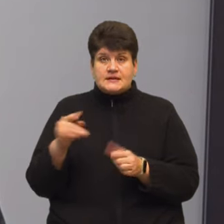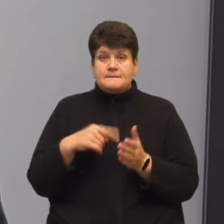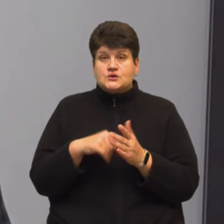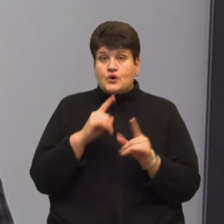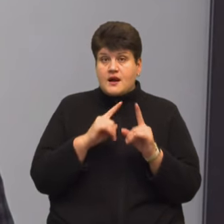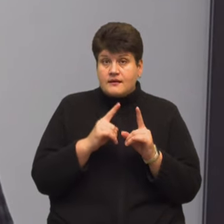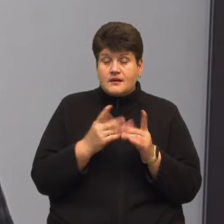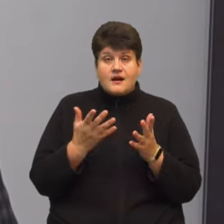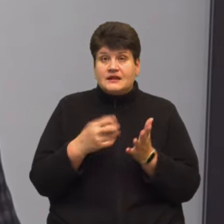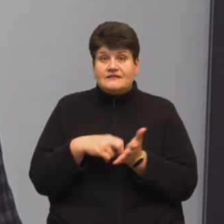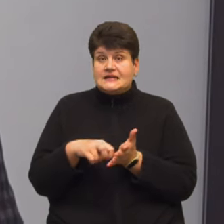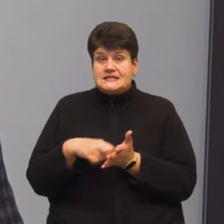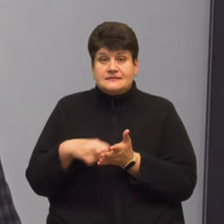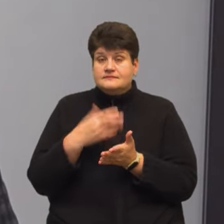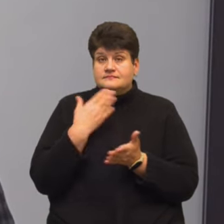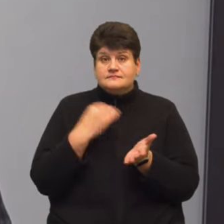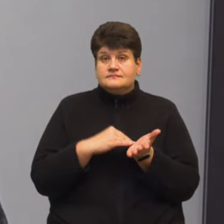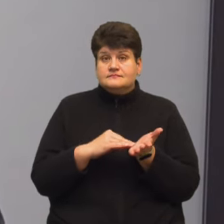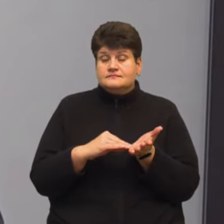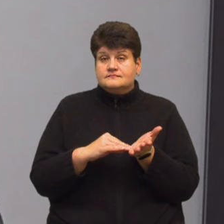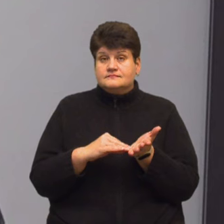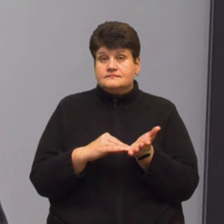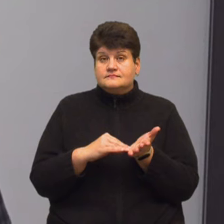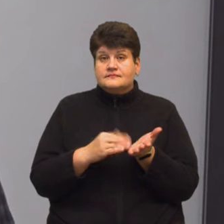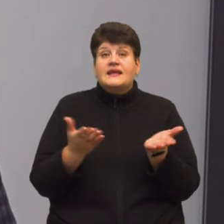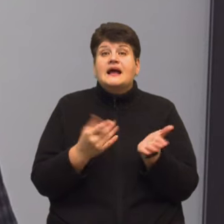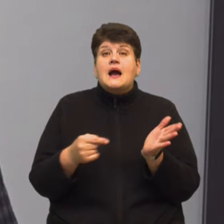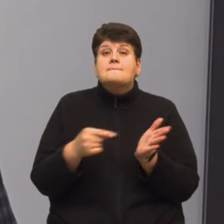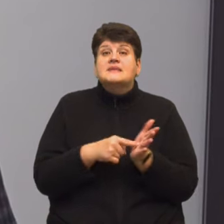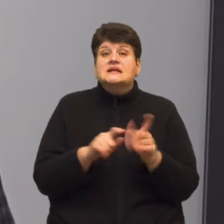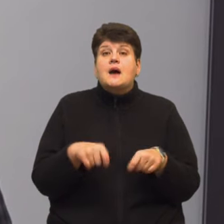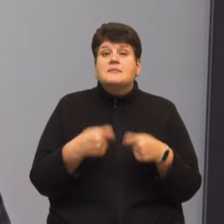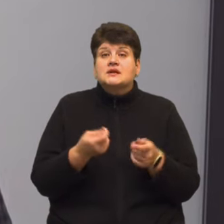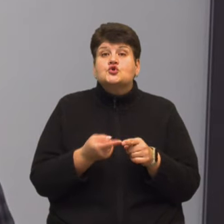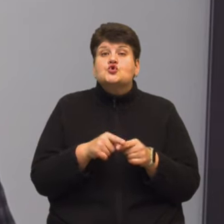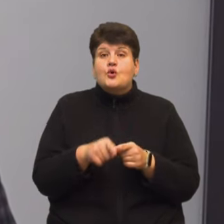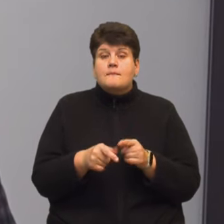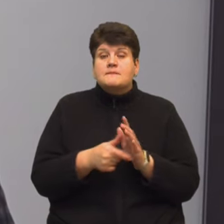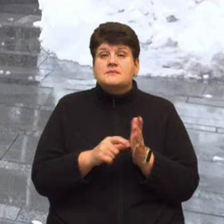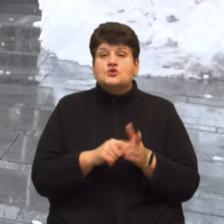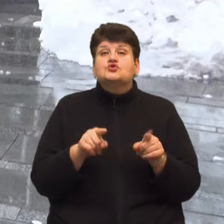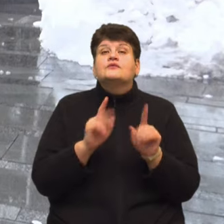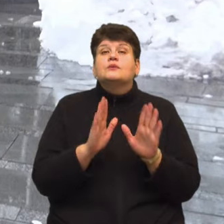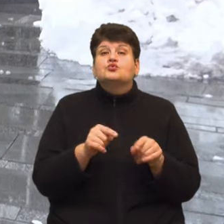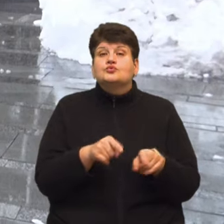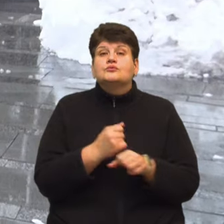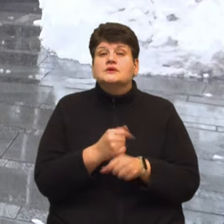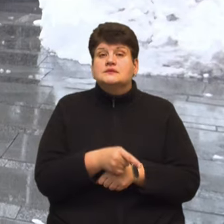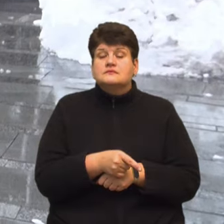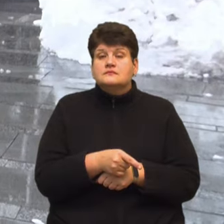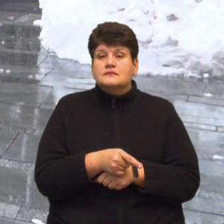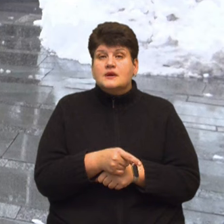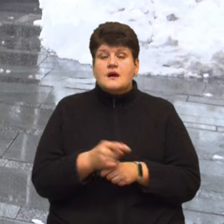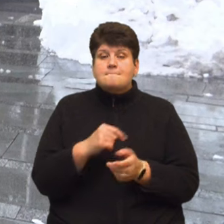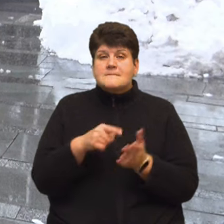в жодному з листів не описано, яка мета передачі цього приміщення, що вони будуть з цим майном робити. На запитання, що